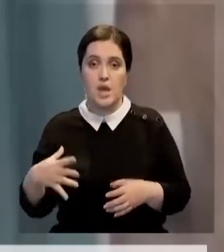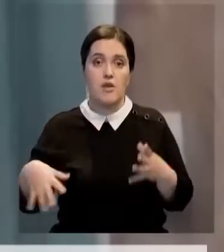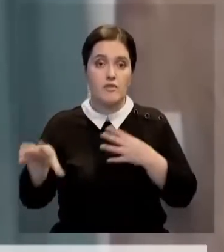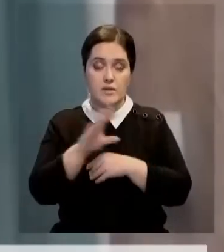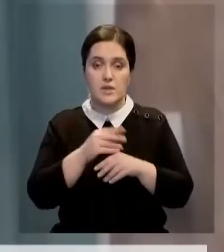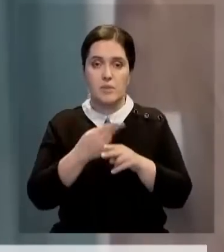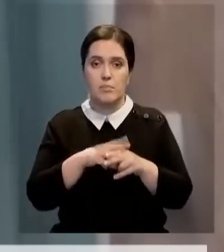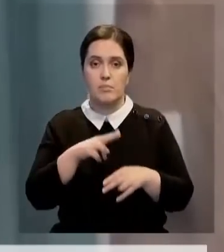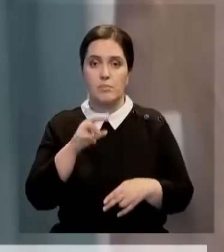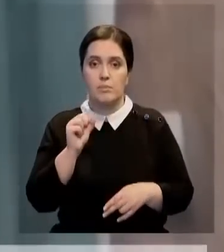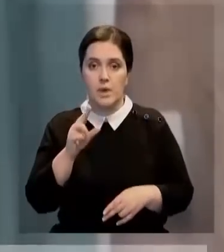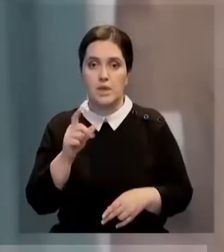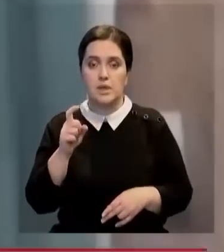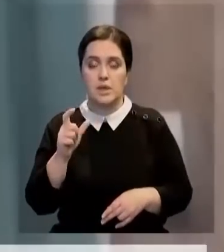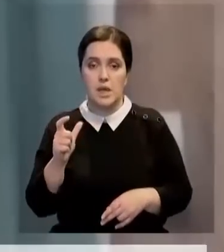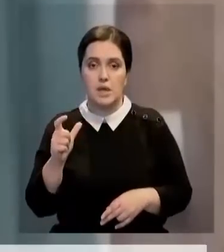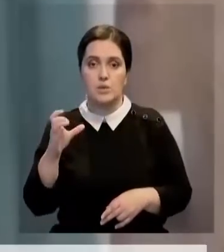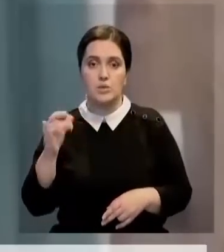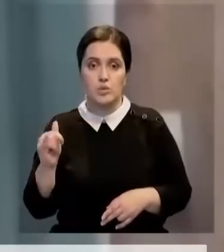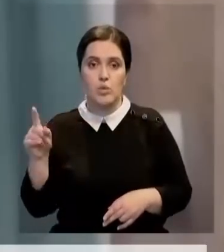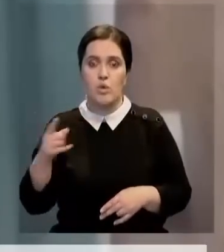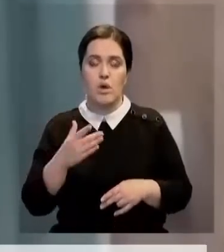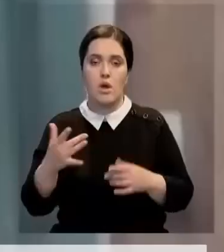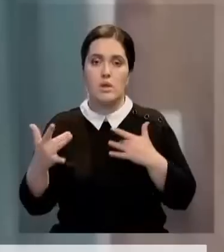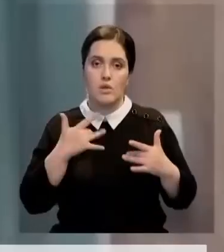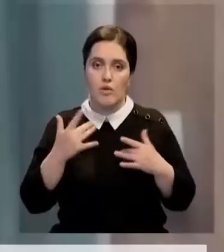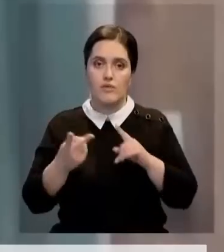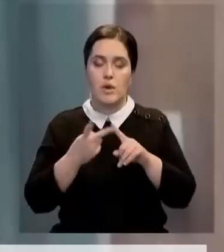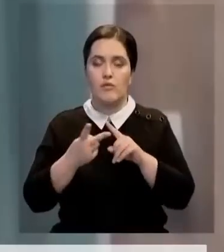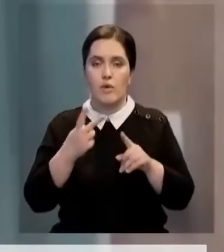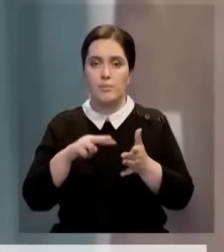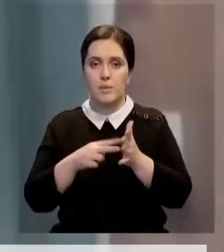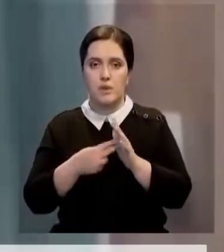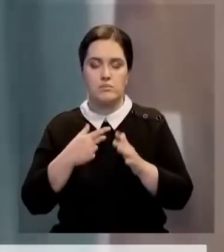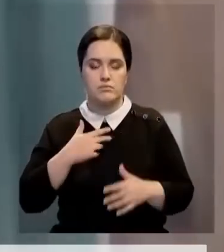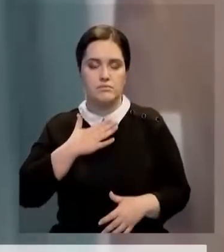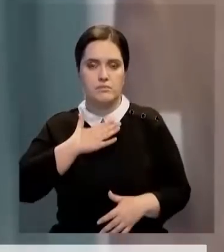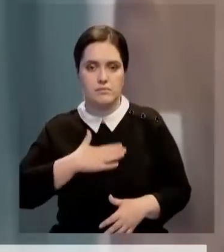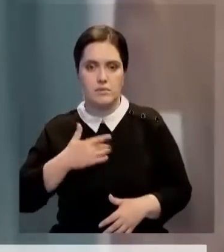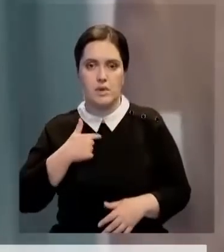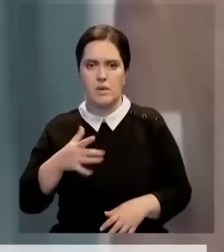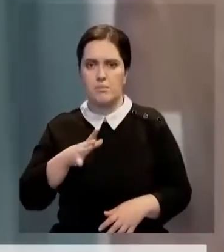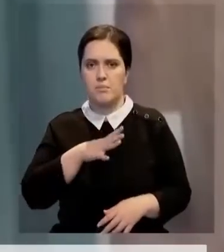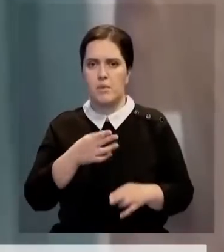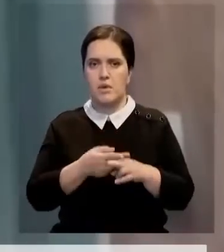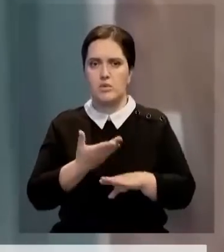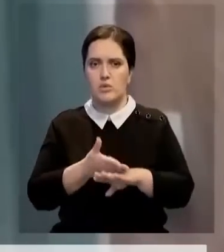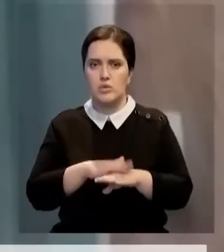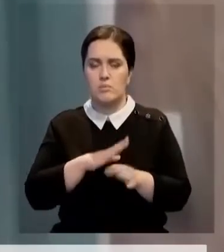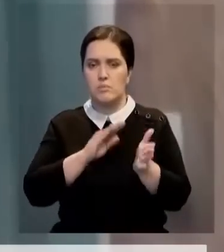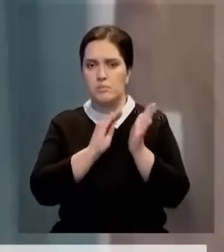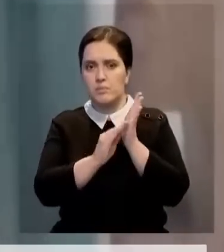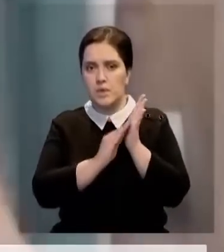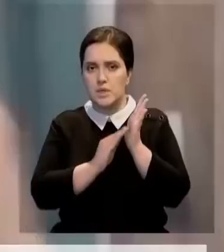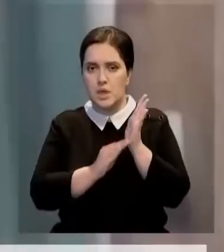номинирован Пак Хэ Су в категории актера второго плана. И это особенно приятно для меня. Я был в изнурительном процессе написания